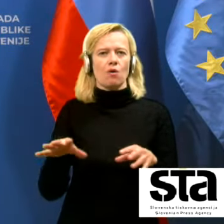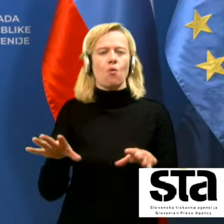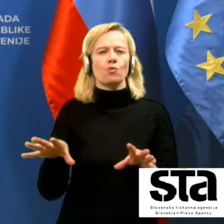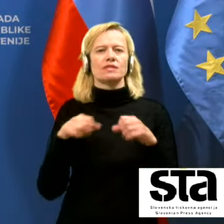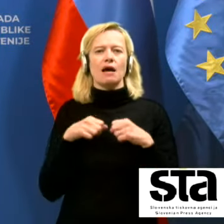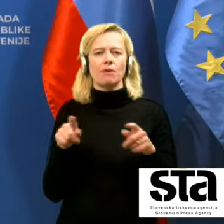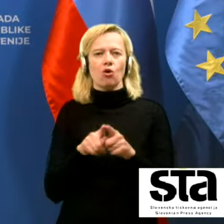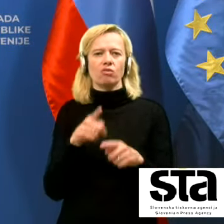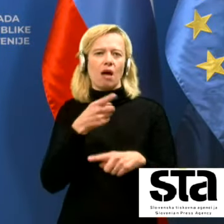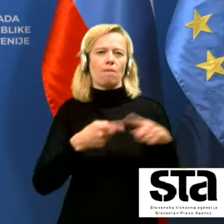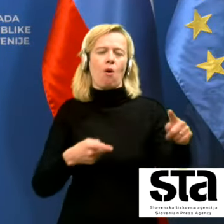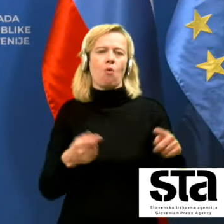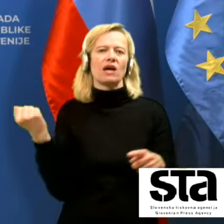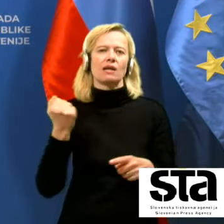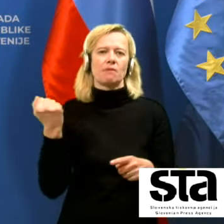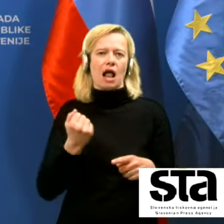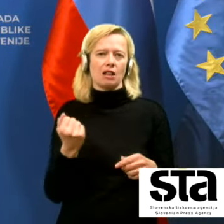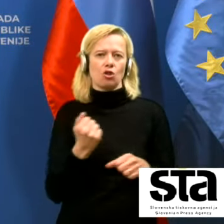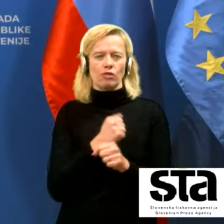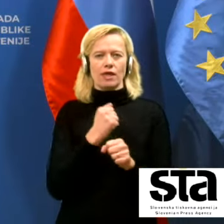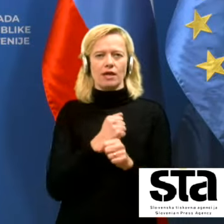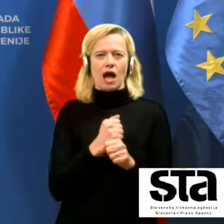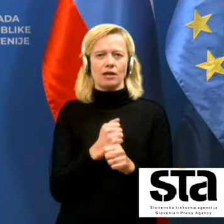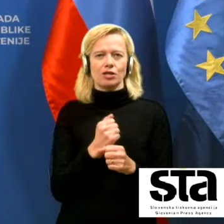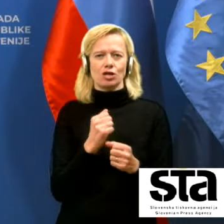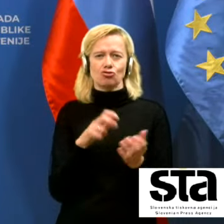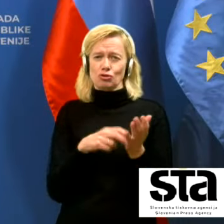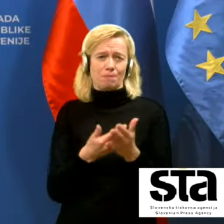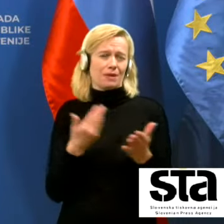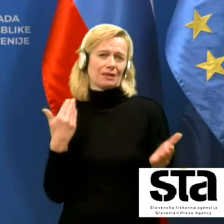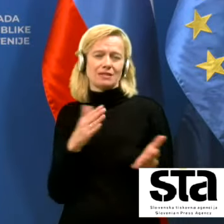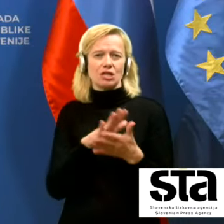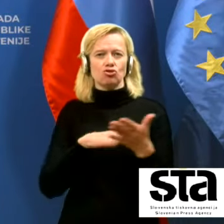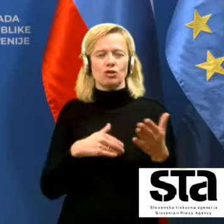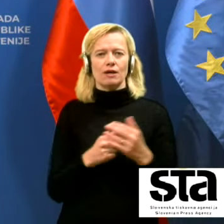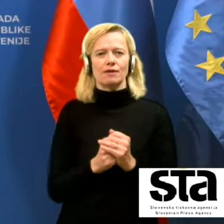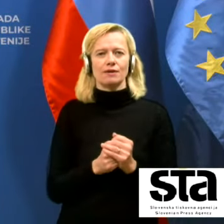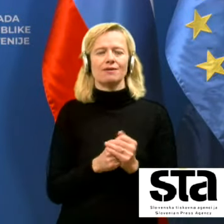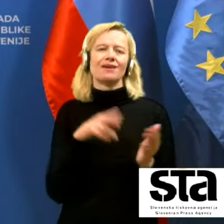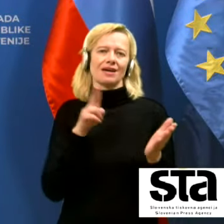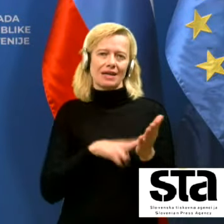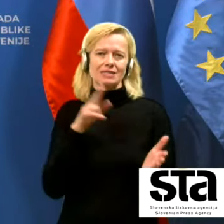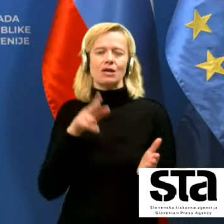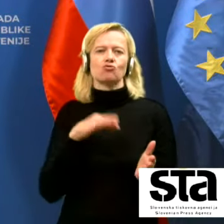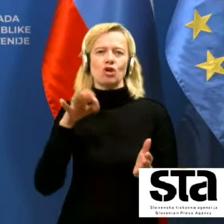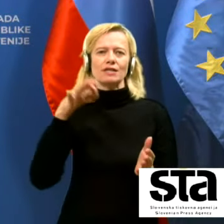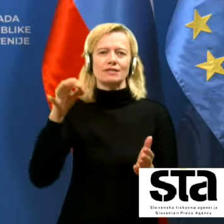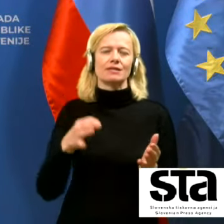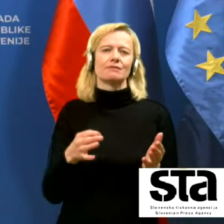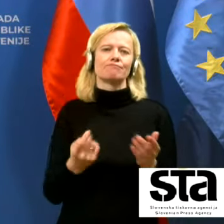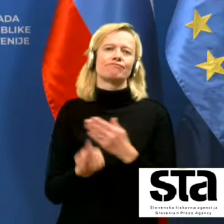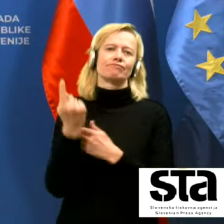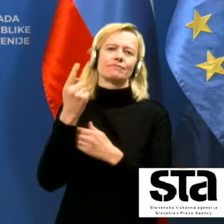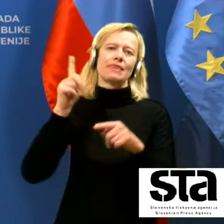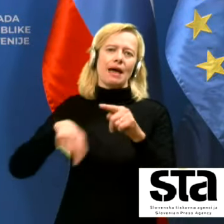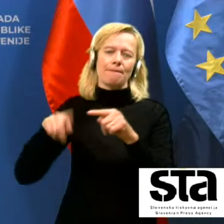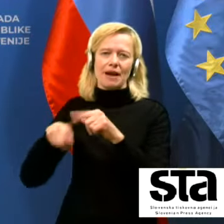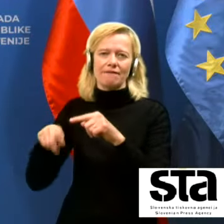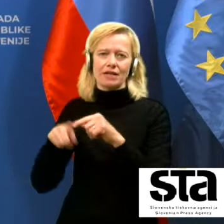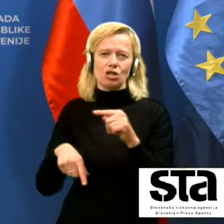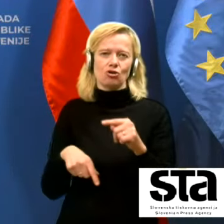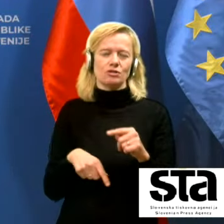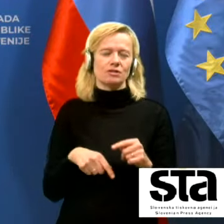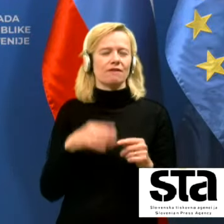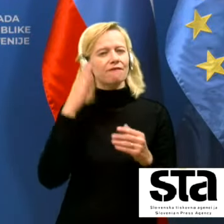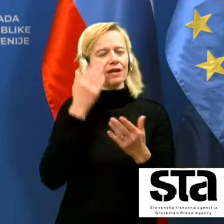polkriminalno dejanje še predno se začne res je, da včasih prihaja do nepravilnosti verjamem, da se